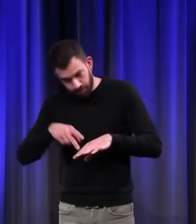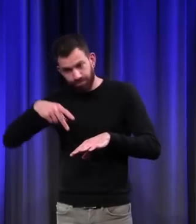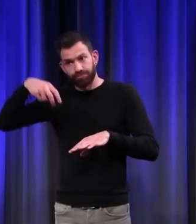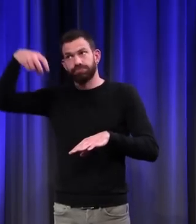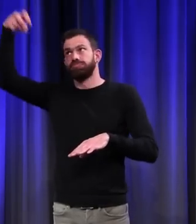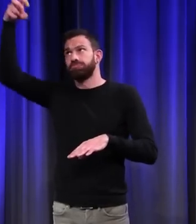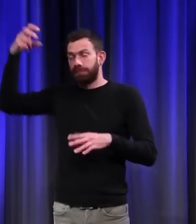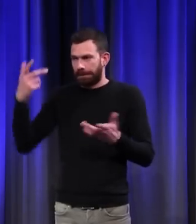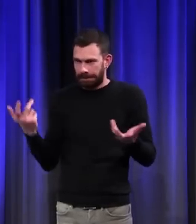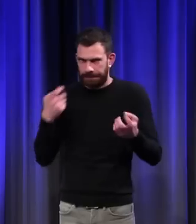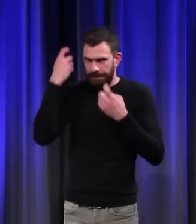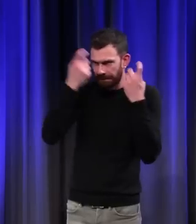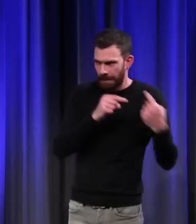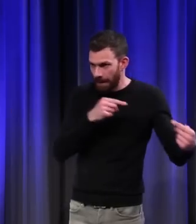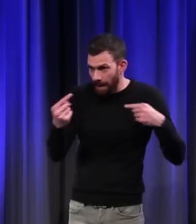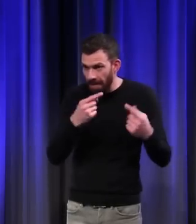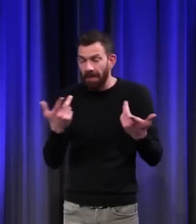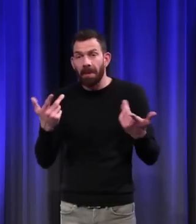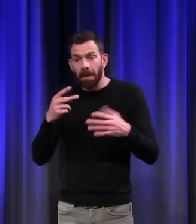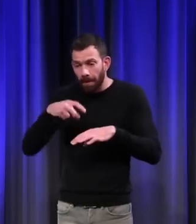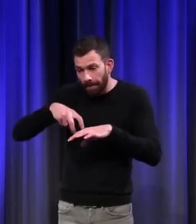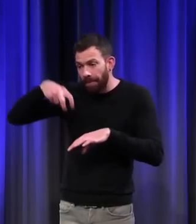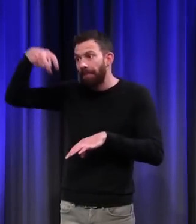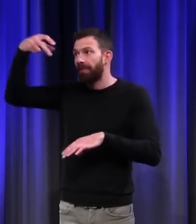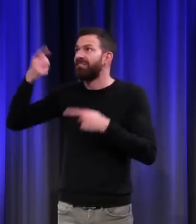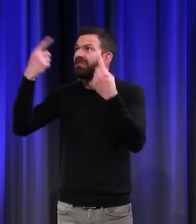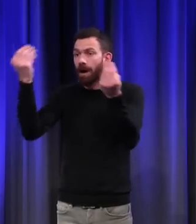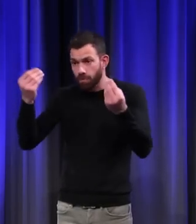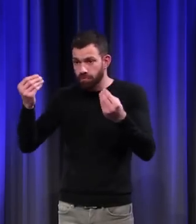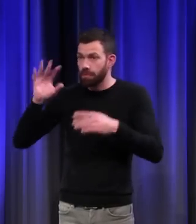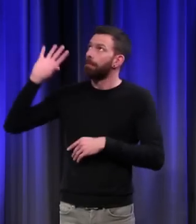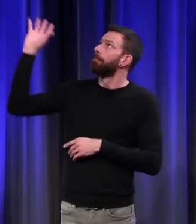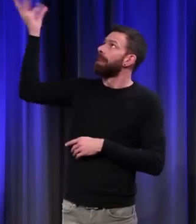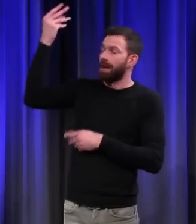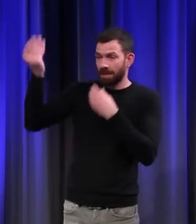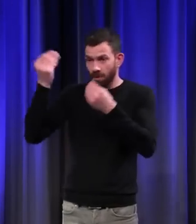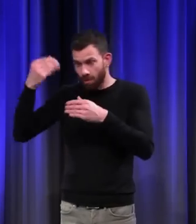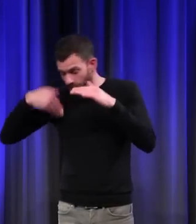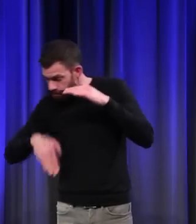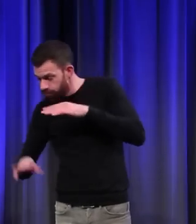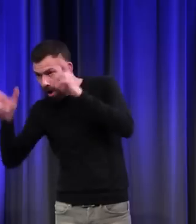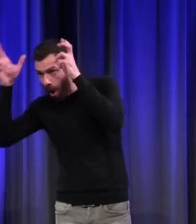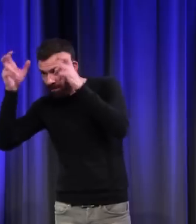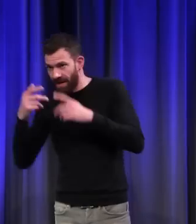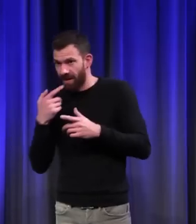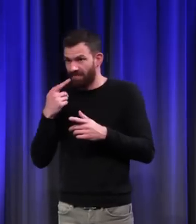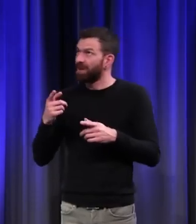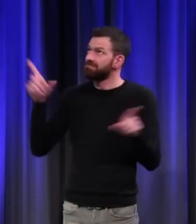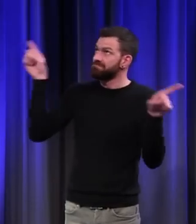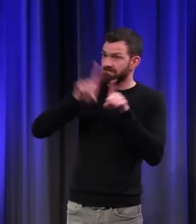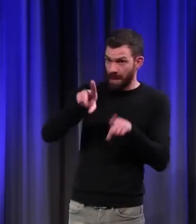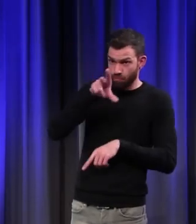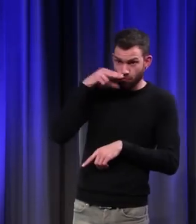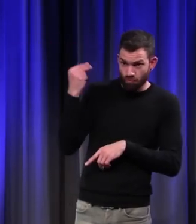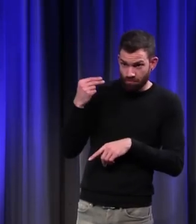Et alors là, il y a des débats. Où est-ce qu'ils vont ? Est-ce qu vont en enfer, au paradis ? Est-ce que c'est le même enfer ou le même paradis pour